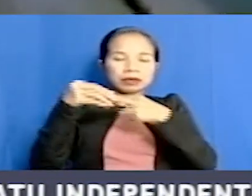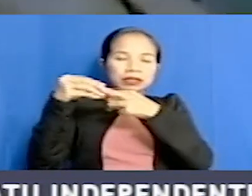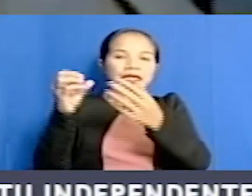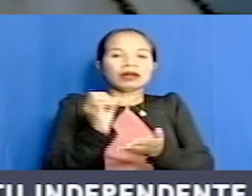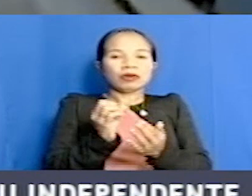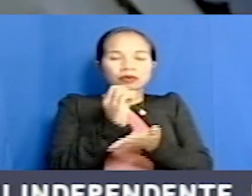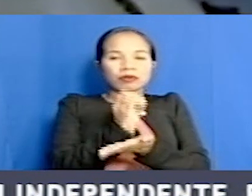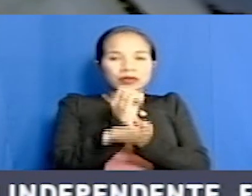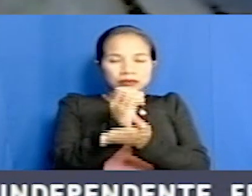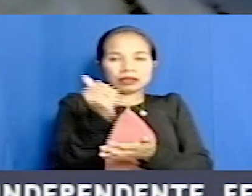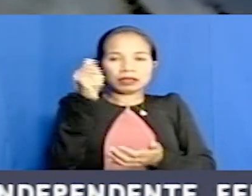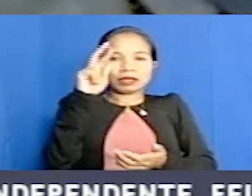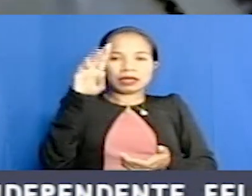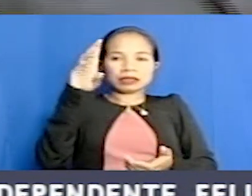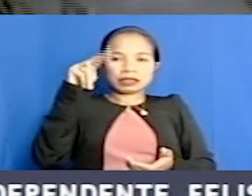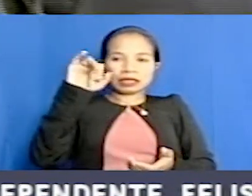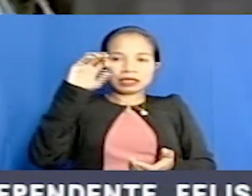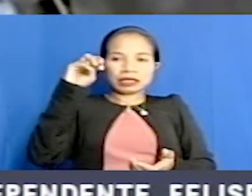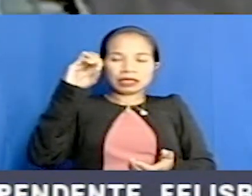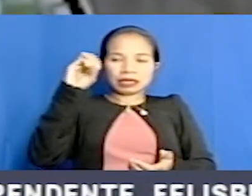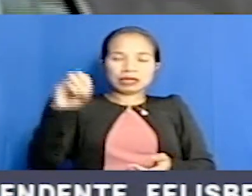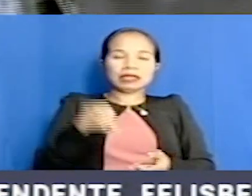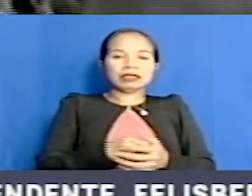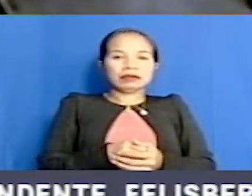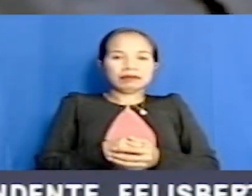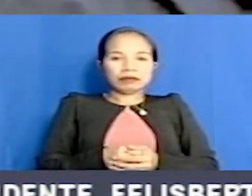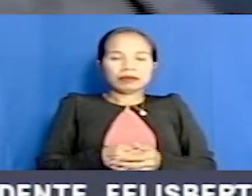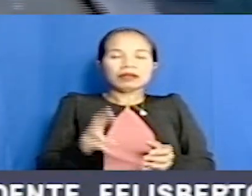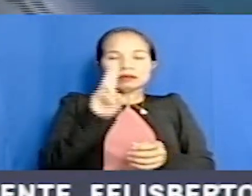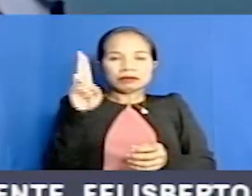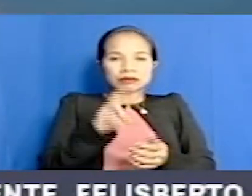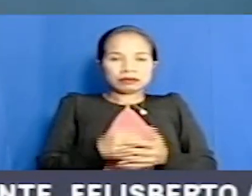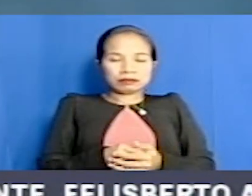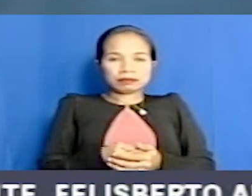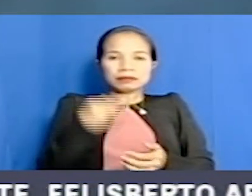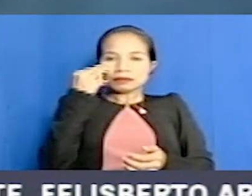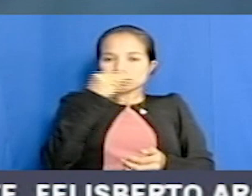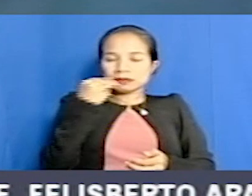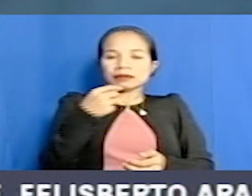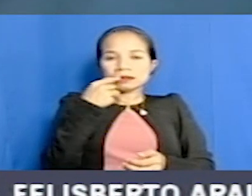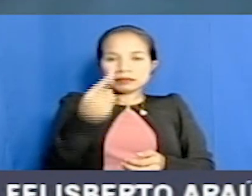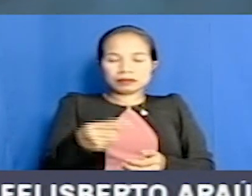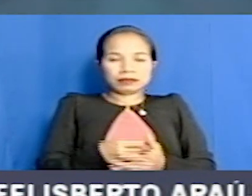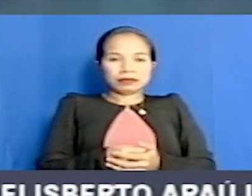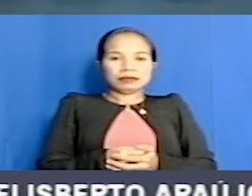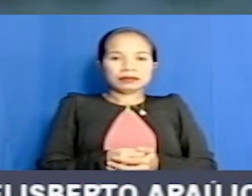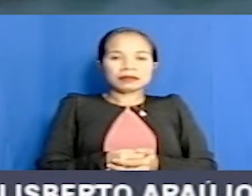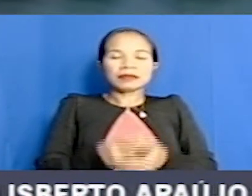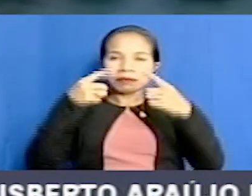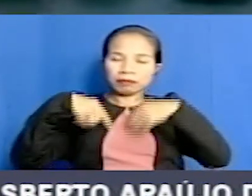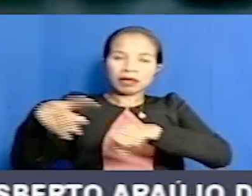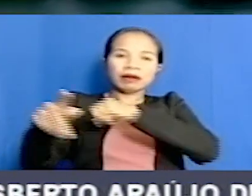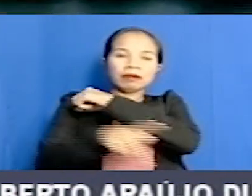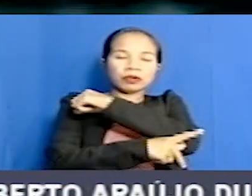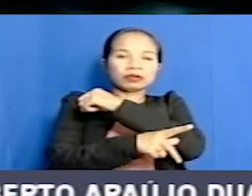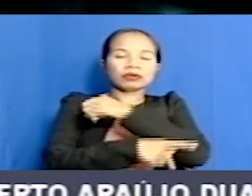Arsenyu Paisyambanu hodiresponsabiliza. Maria Elkathiri hateten, ni aparte ba' Portugal atu